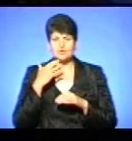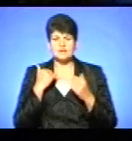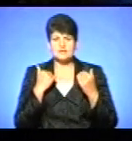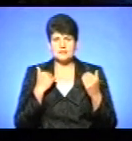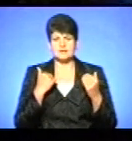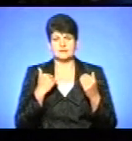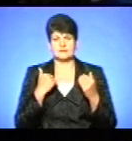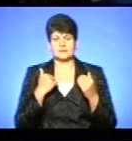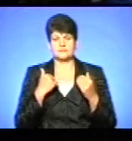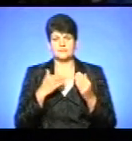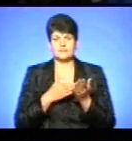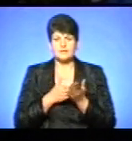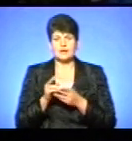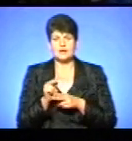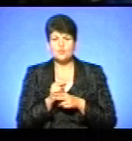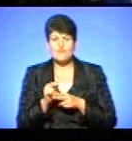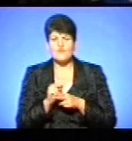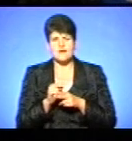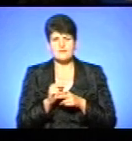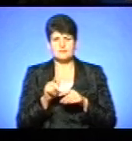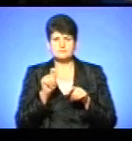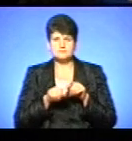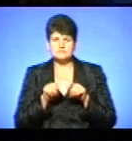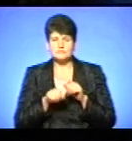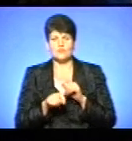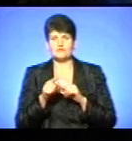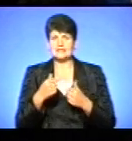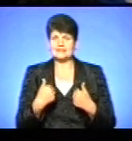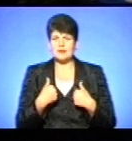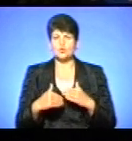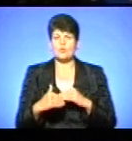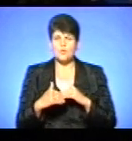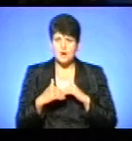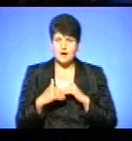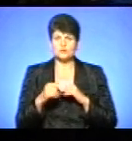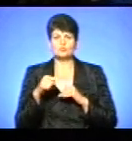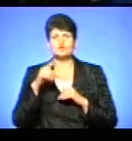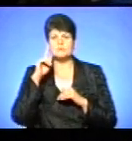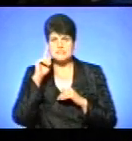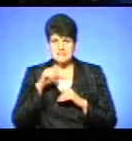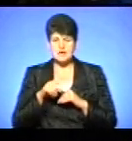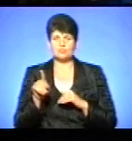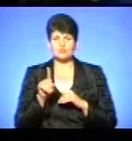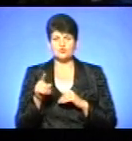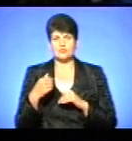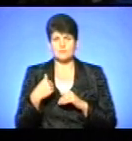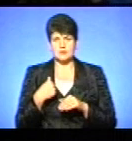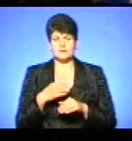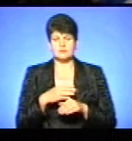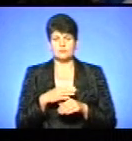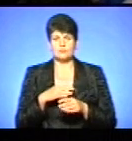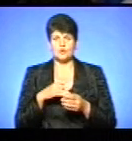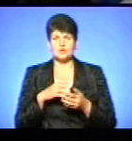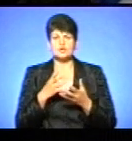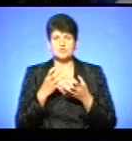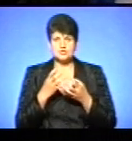методик лікування, діагностики. Вони нам допомагають, тому що ми знаємо, що ми пройшли і, на жаль,